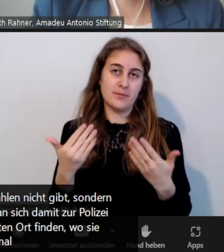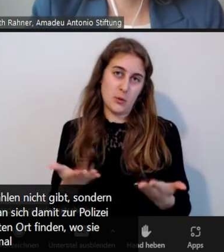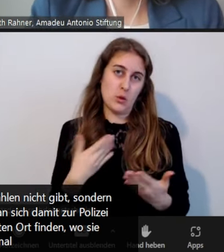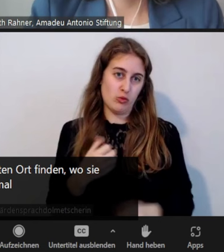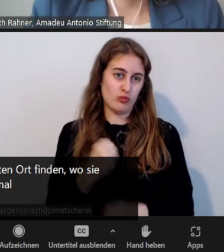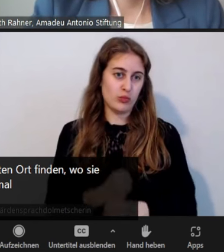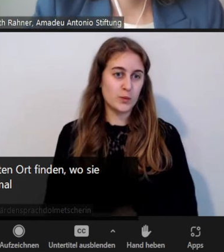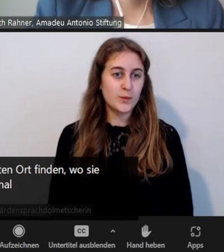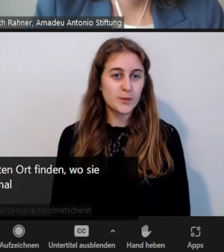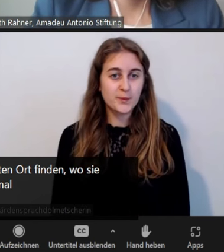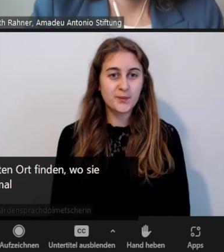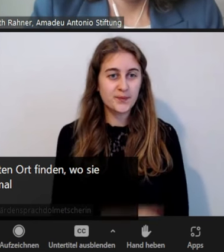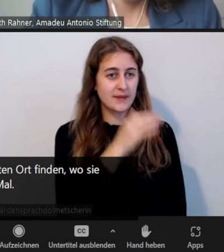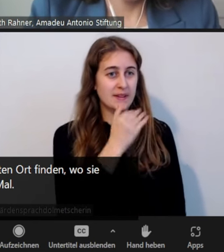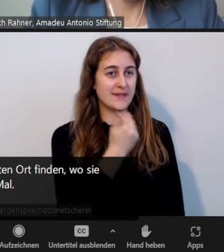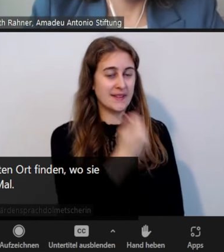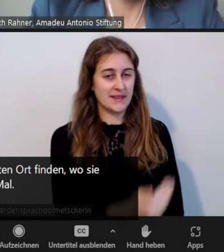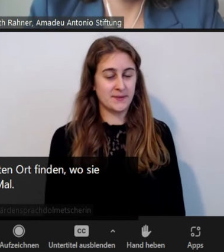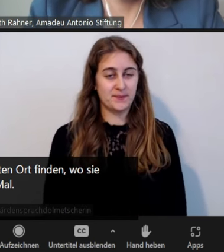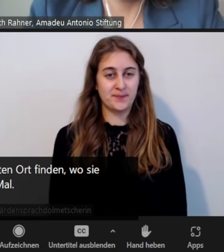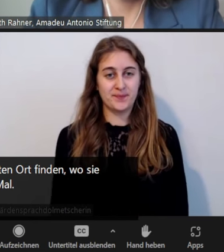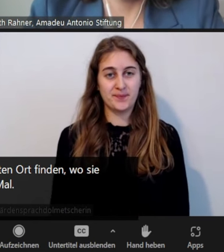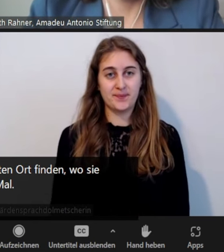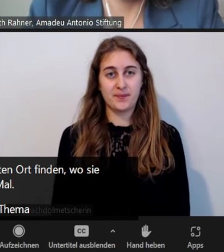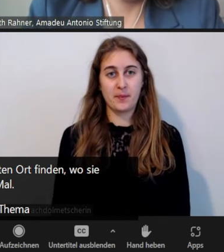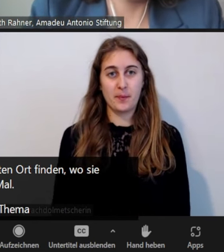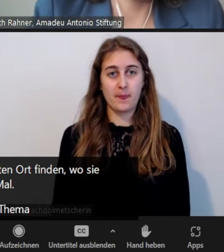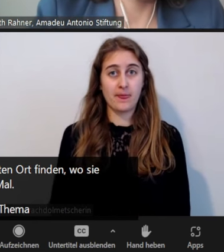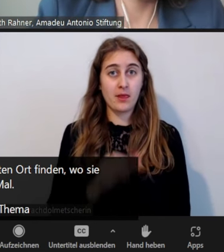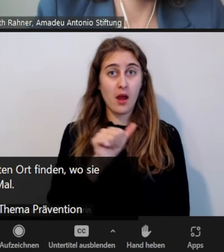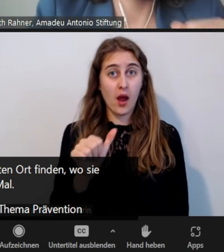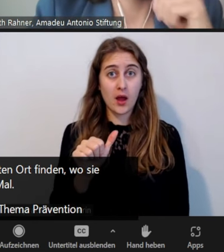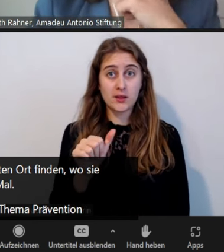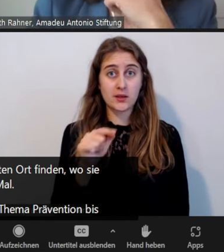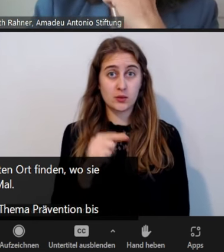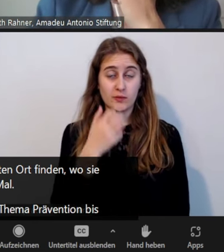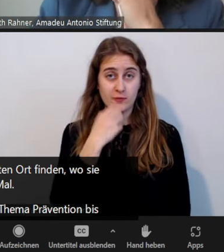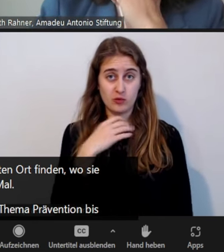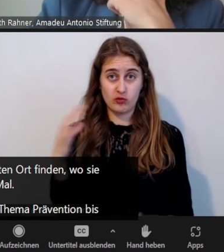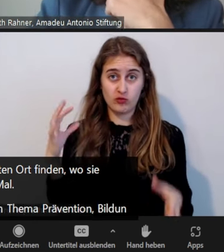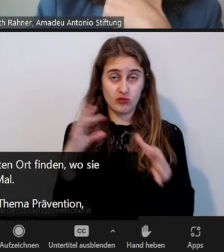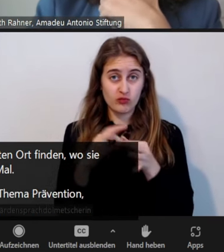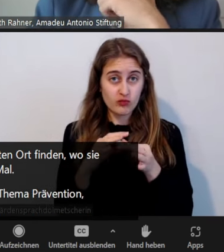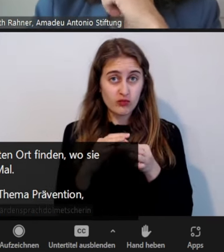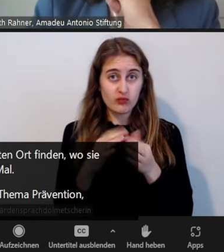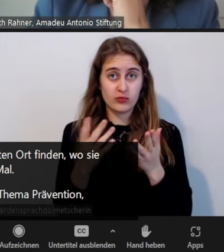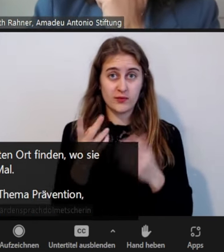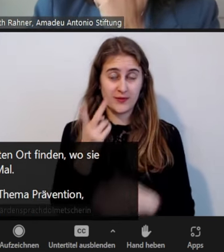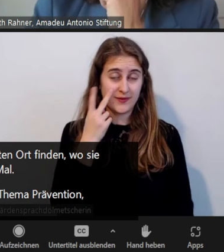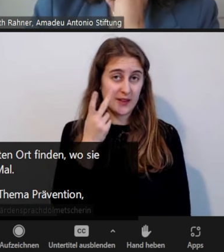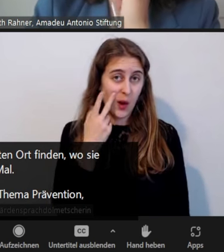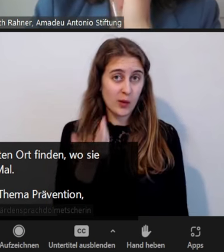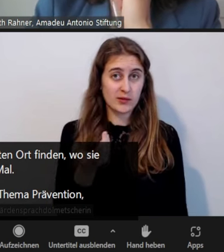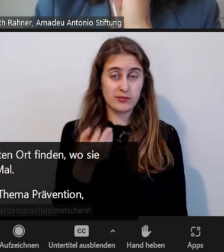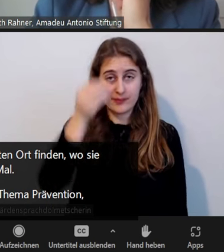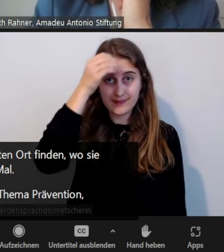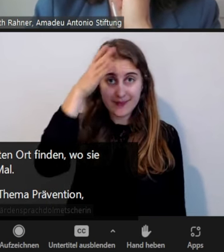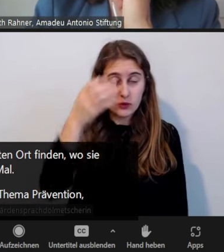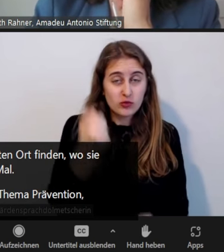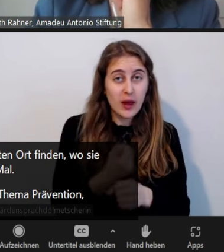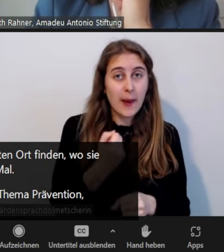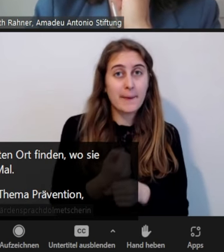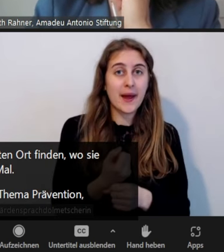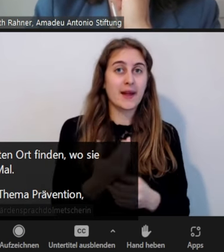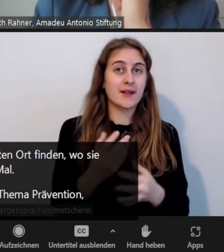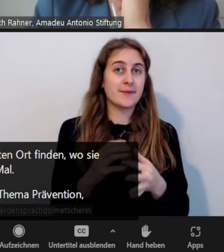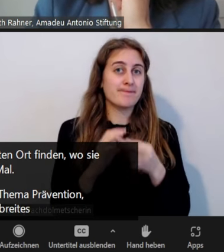Ja, vielen Dank. Von dir noch was, Hans, zu dem Thema Prävention, Bildungsarbeit? Oder ist es